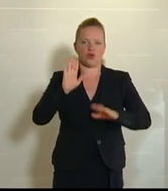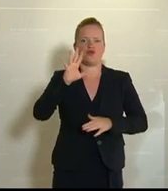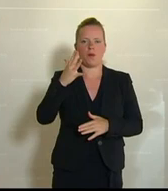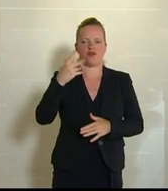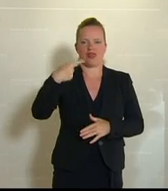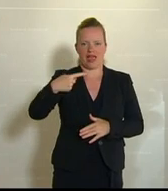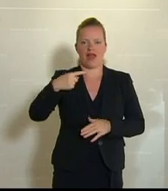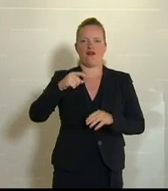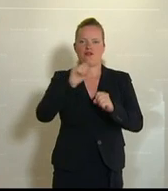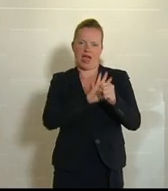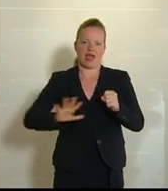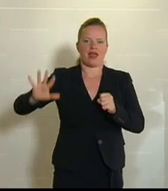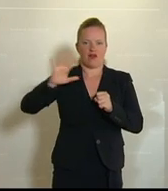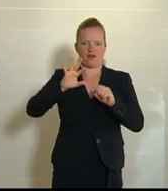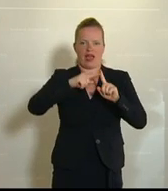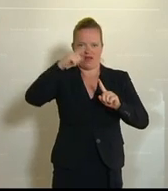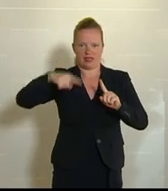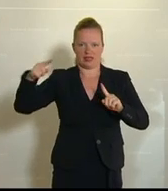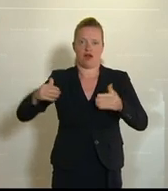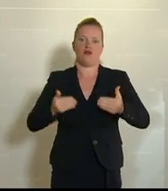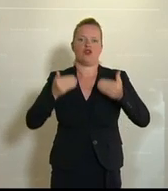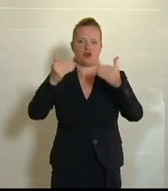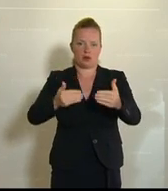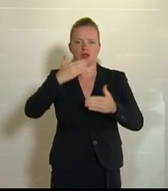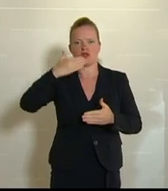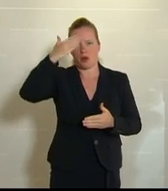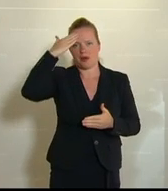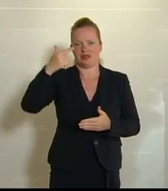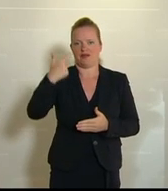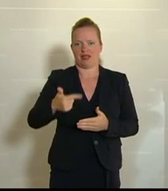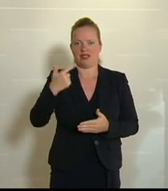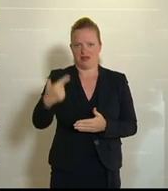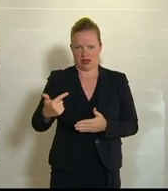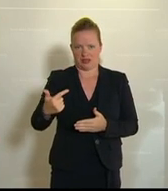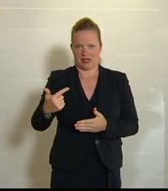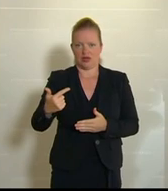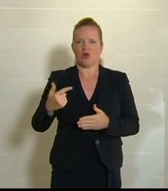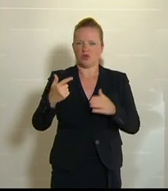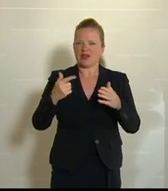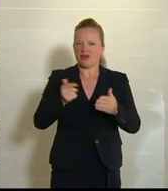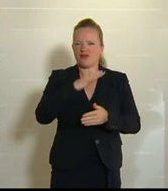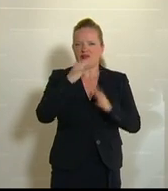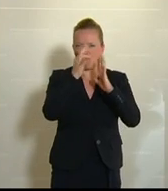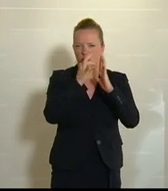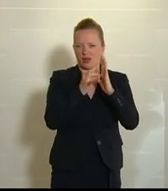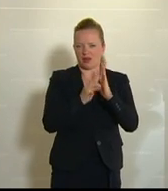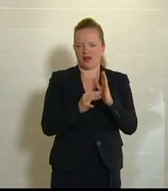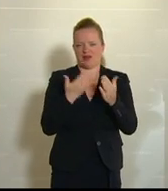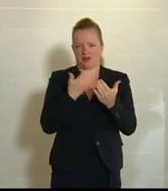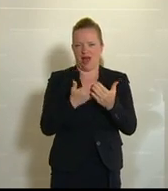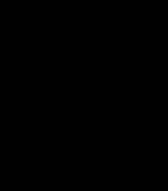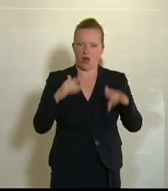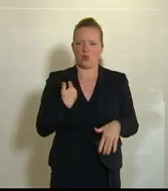-Flächenfrequenzen in den Sommer 2020 verlegen. All diese Faktoren haben durchaus auch zu einiges an